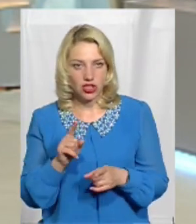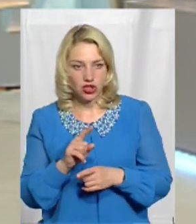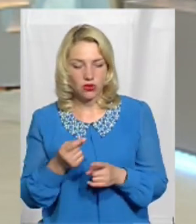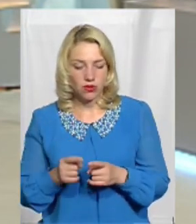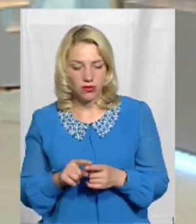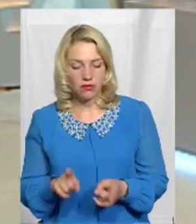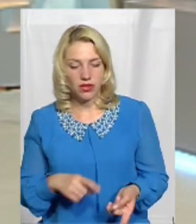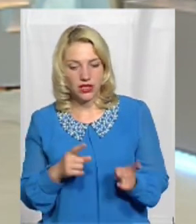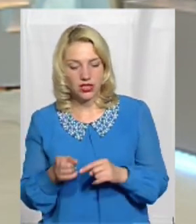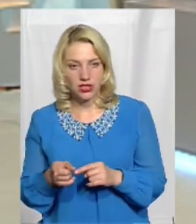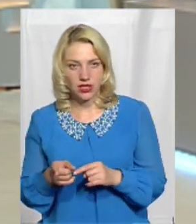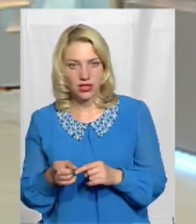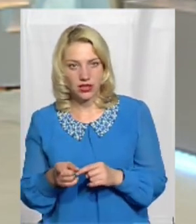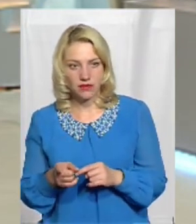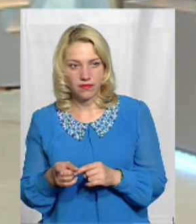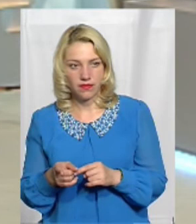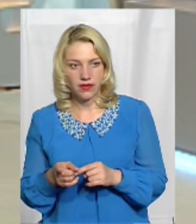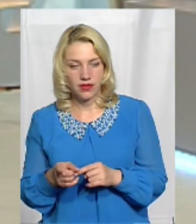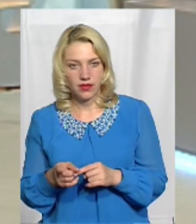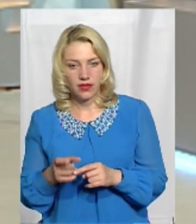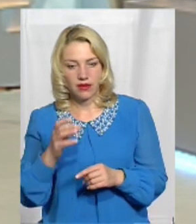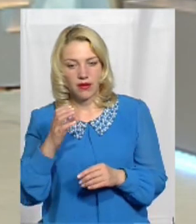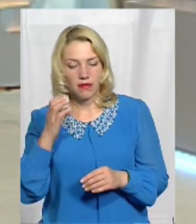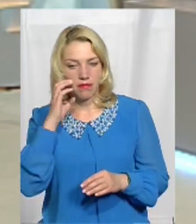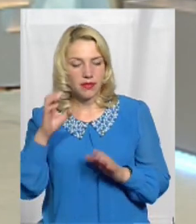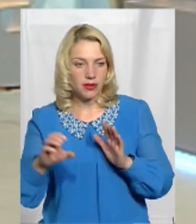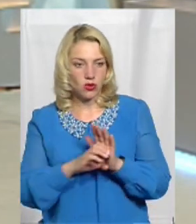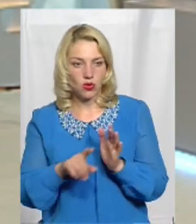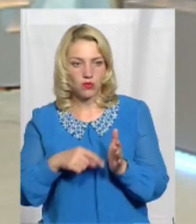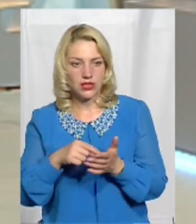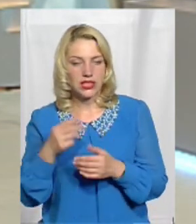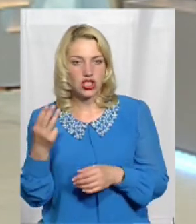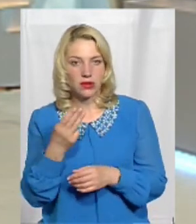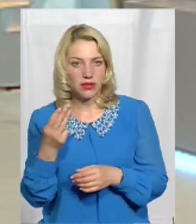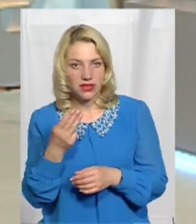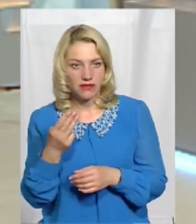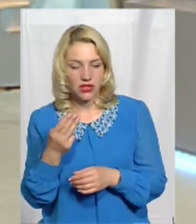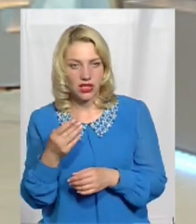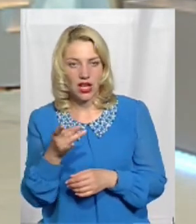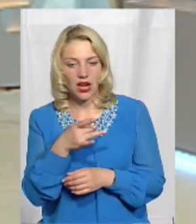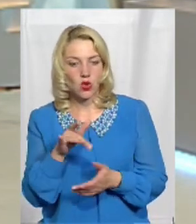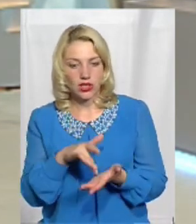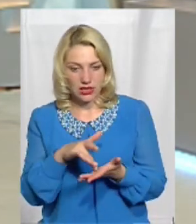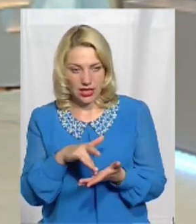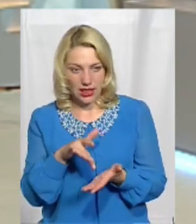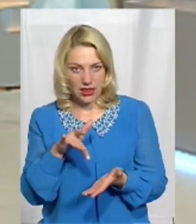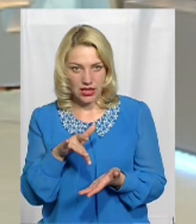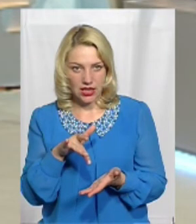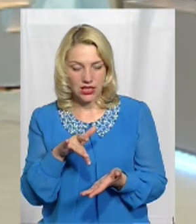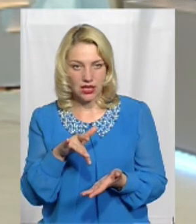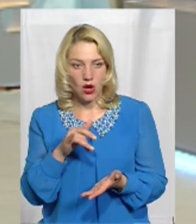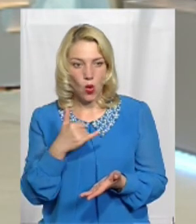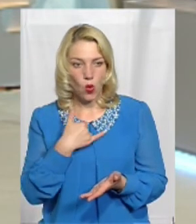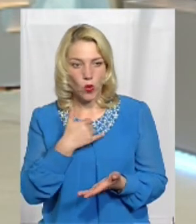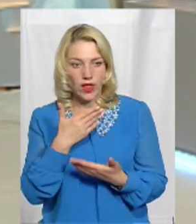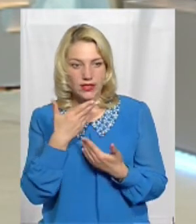перейшли Під порадкування міста Шепетінки Районний центр У нас